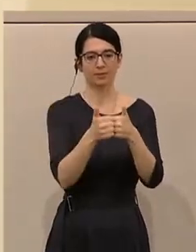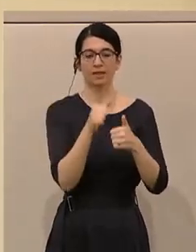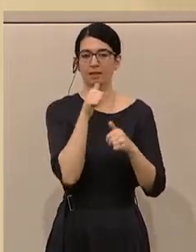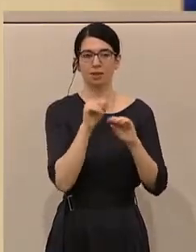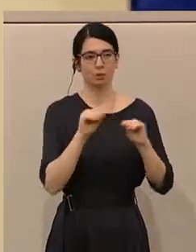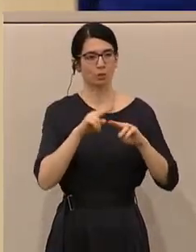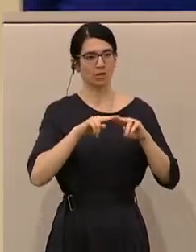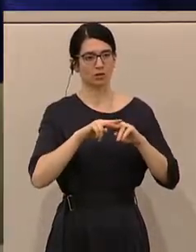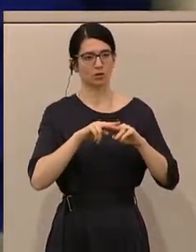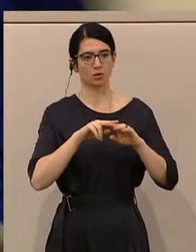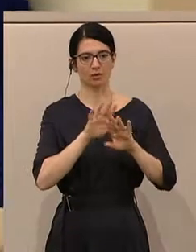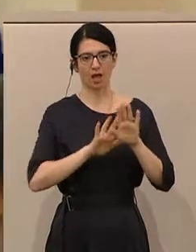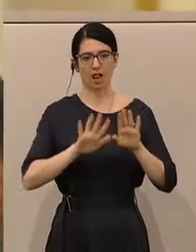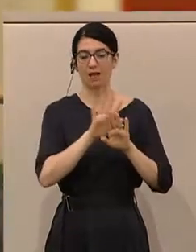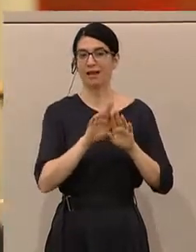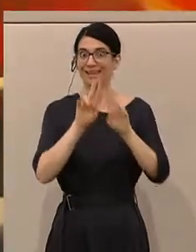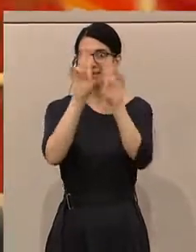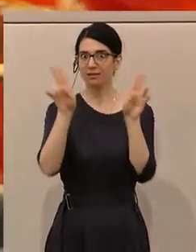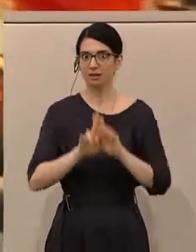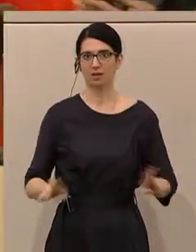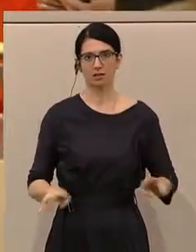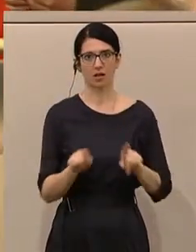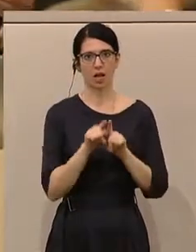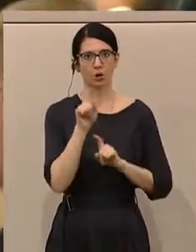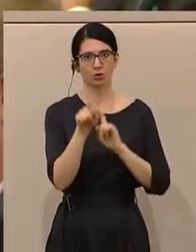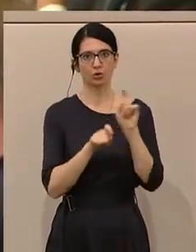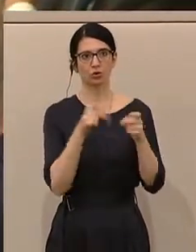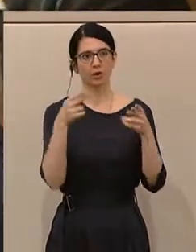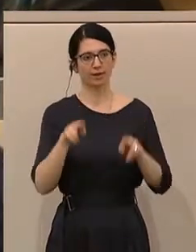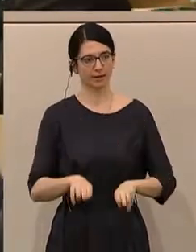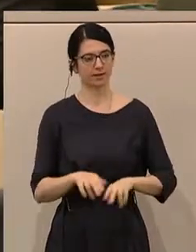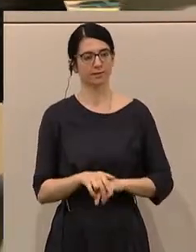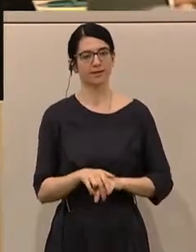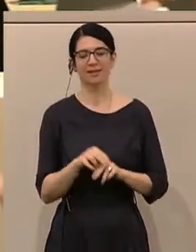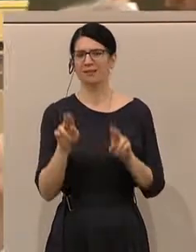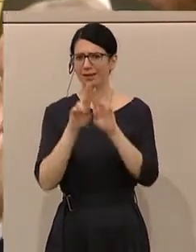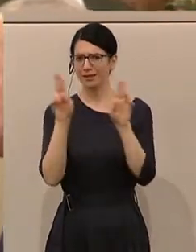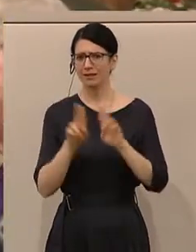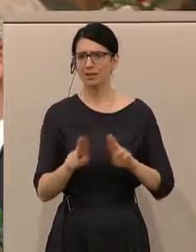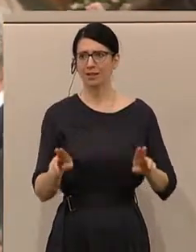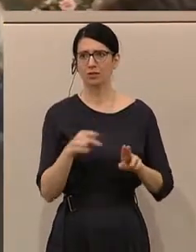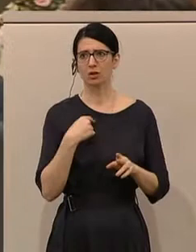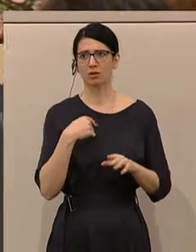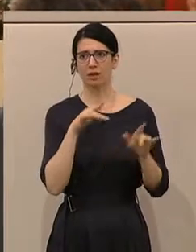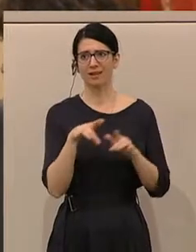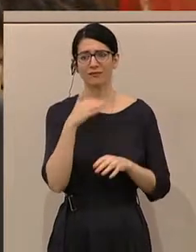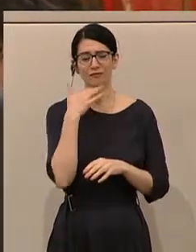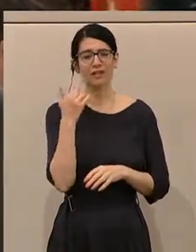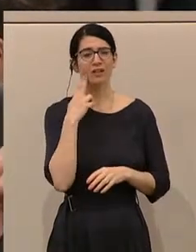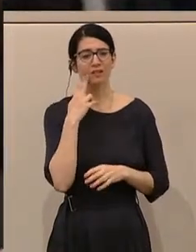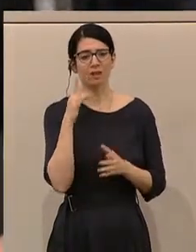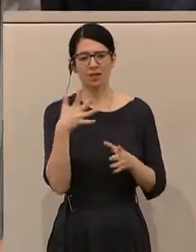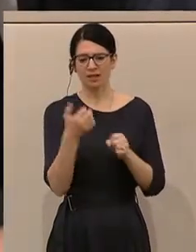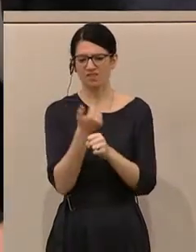international. Und da geht es auch ins Steuerrecht. Besonders im Steuerrecht, wo internationale Konzerne ihre